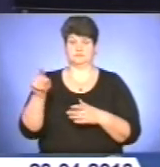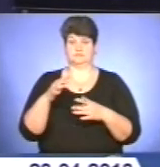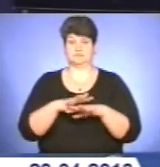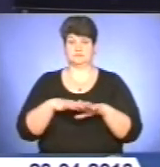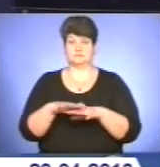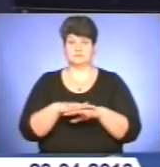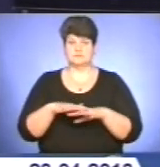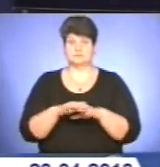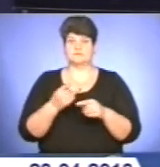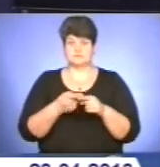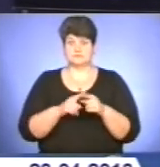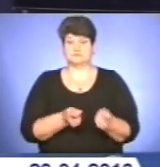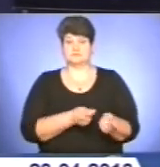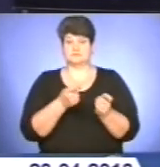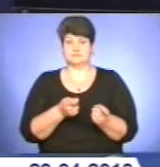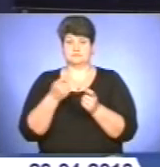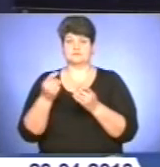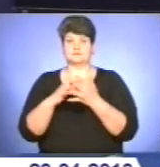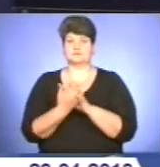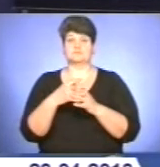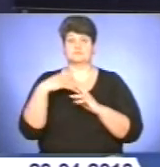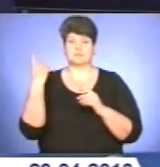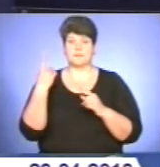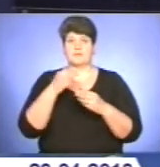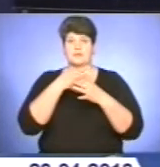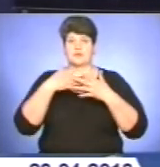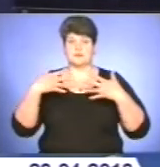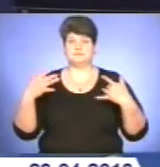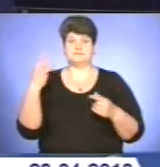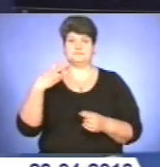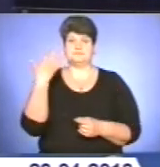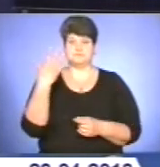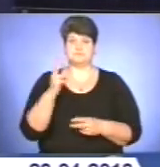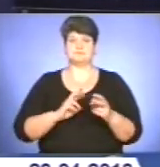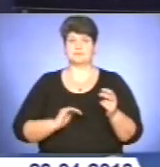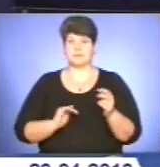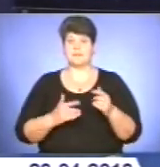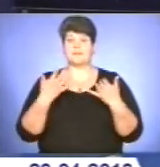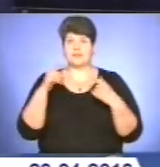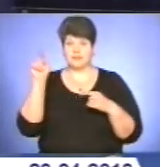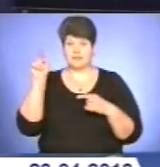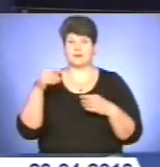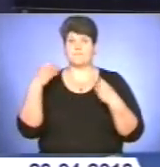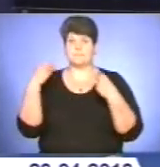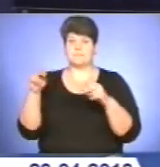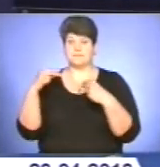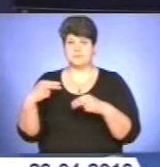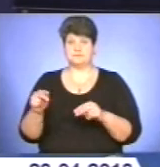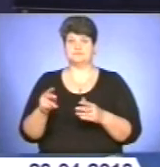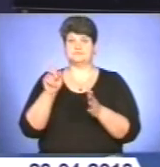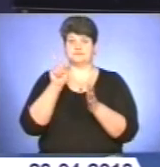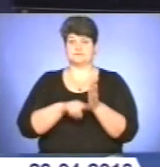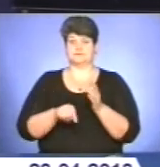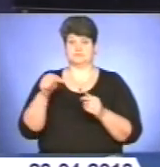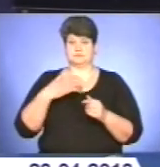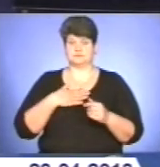сільськогосподарською продукцією. Біля 30 підприємців з нашої області там продають свою продукцію значно дешевше, ніж у нас на